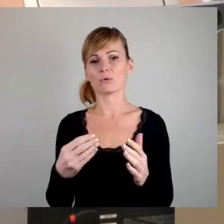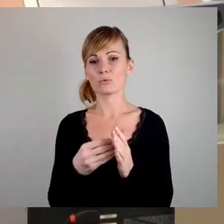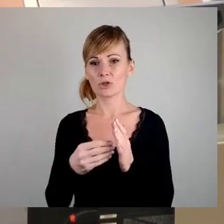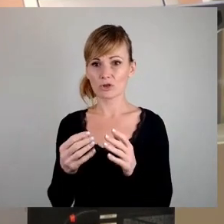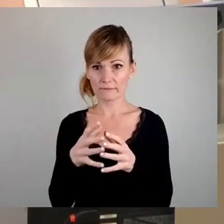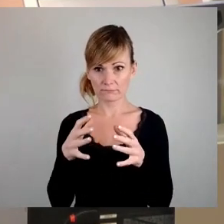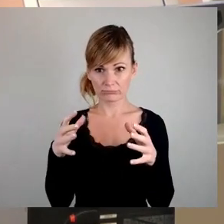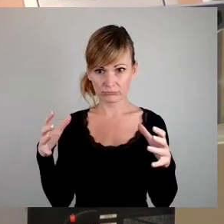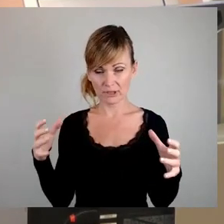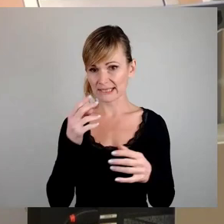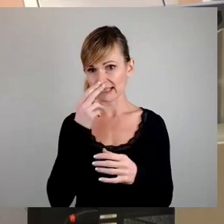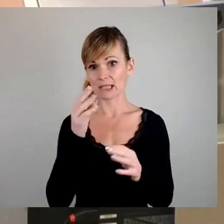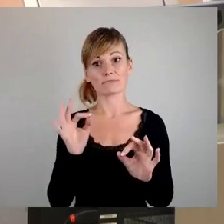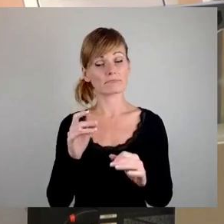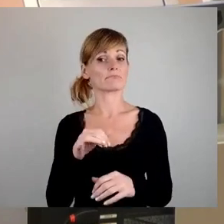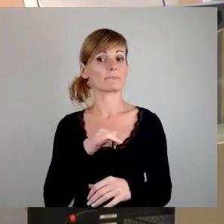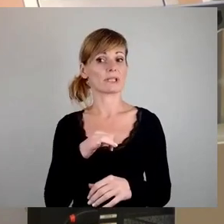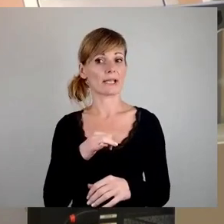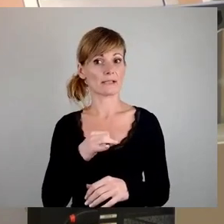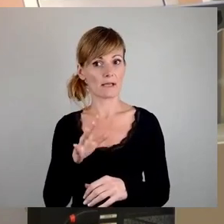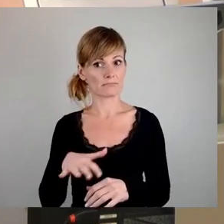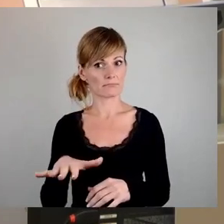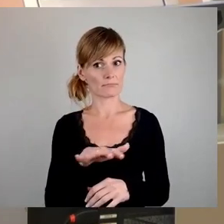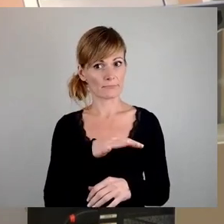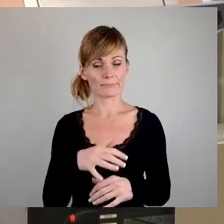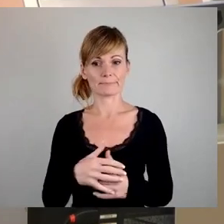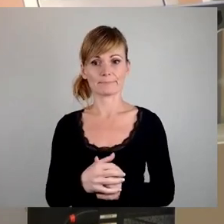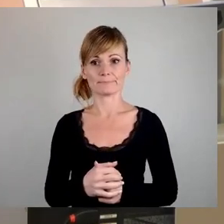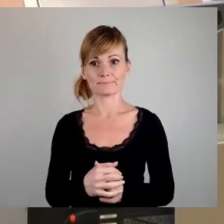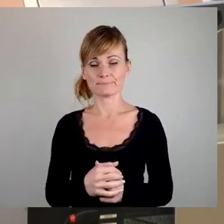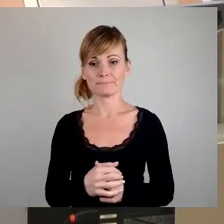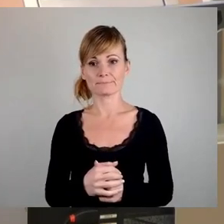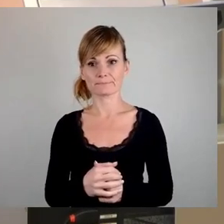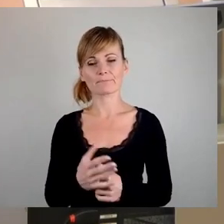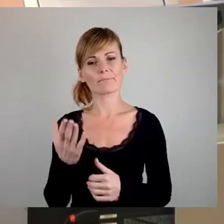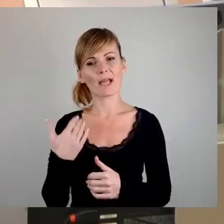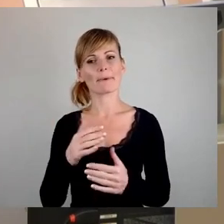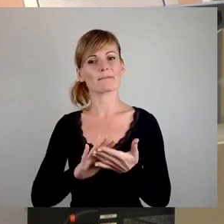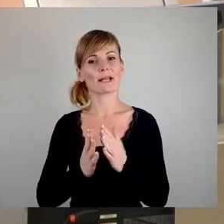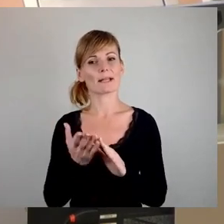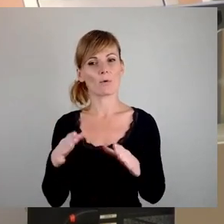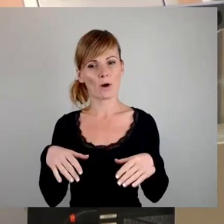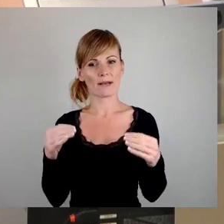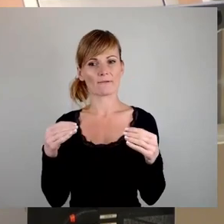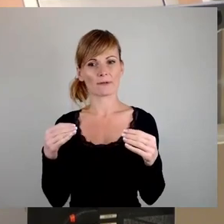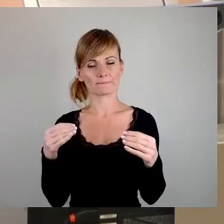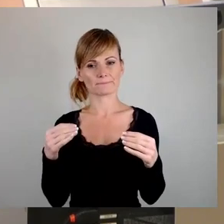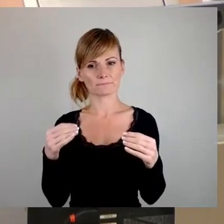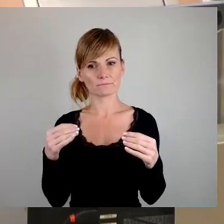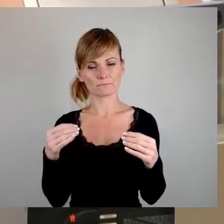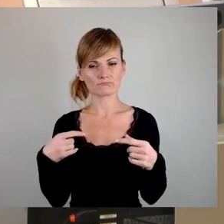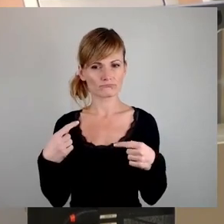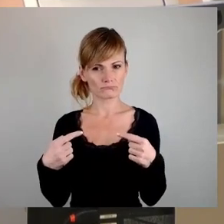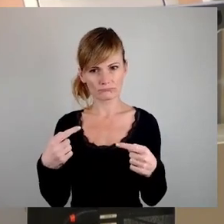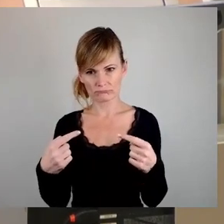Interesse gestoßen ist, natürlich losgetreten worden, als die Verhandlungen begannen und dass die Verhandlungen dann irgendwie in der Zwischenzeit sich auch